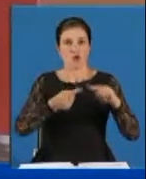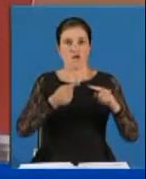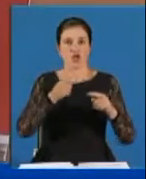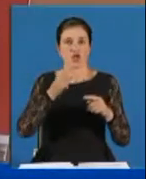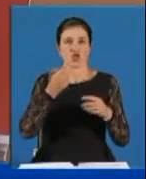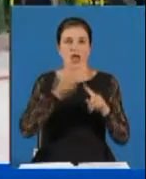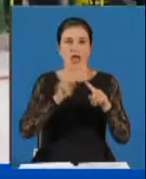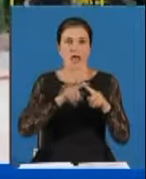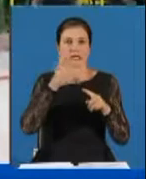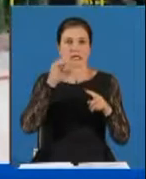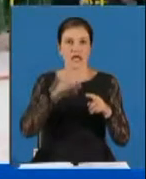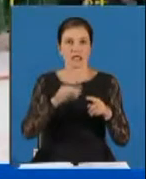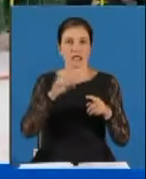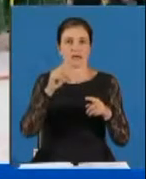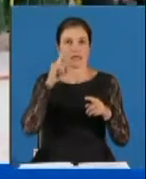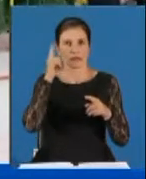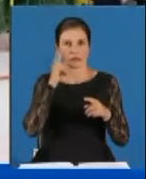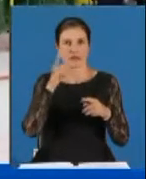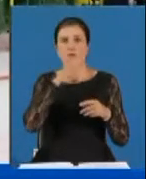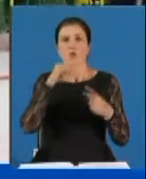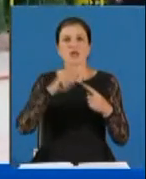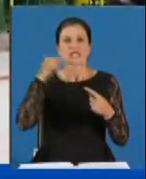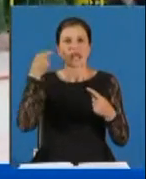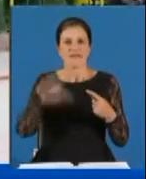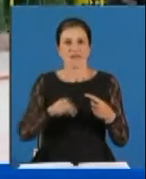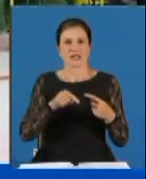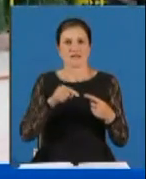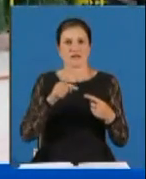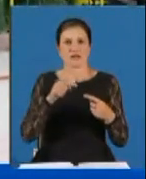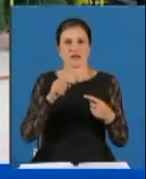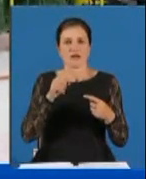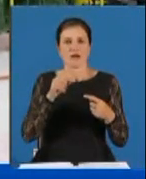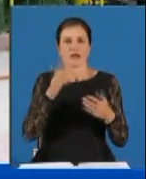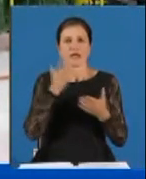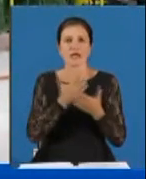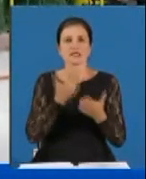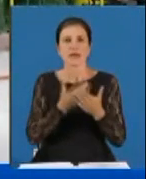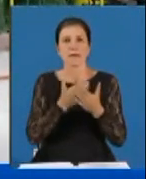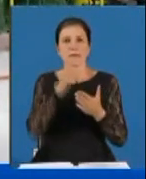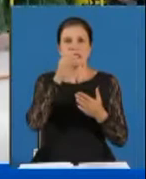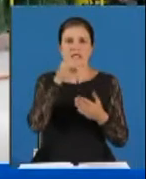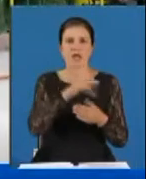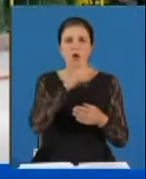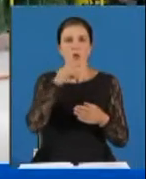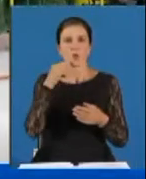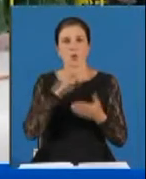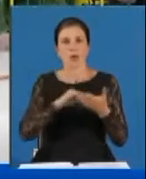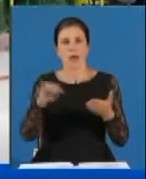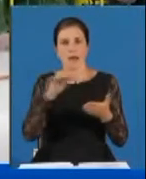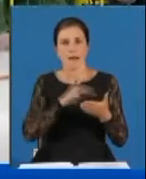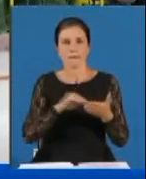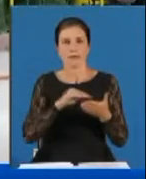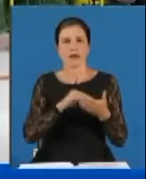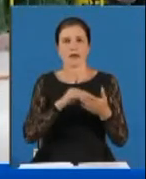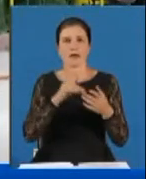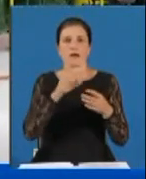Очень много несоответствий. Даже есть такие моменты, допустим, статья на русском написана в одном